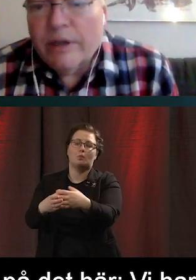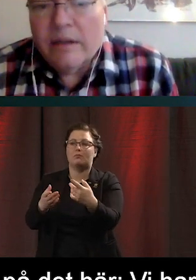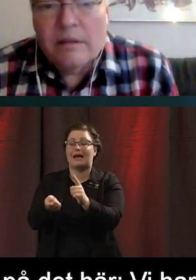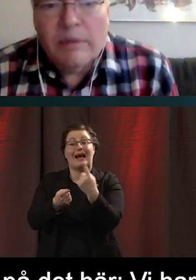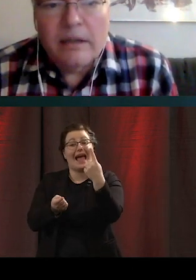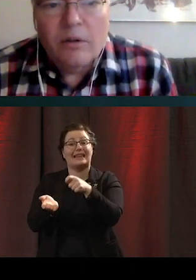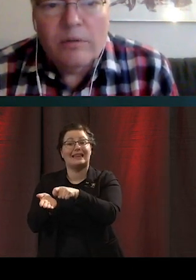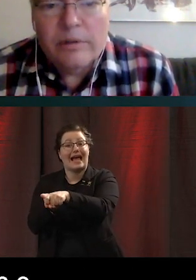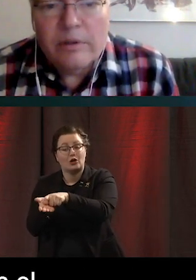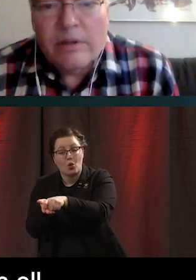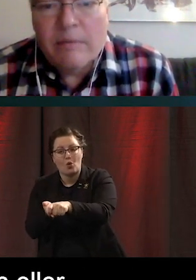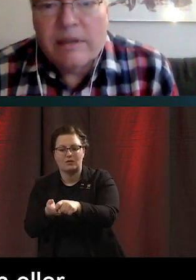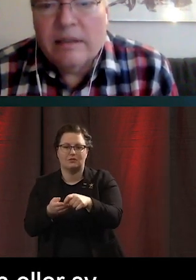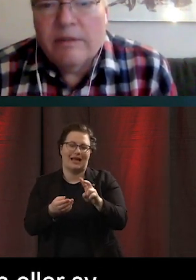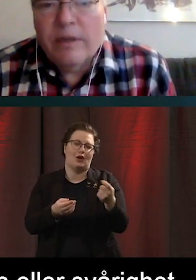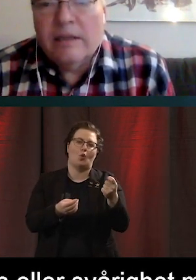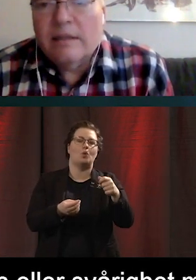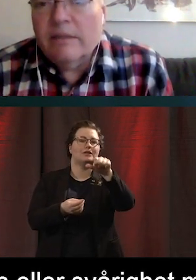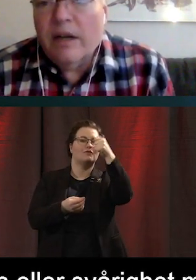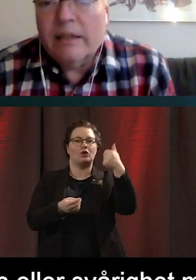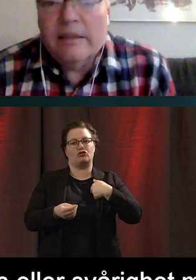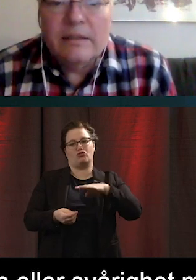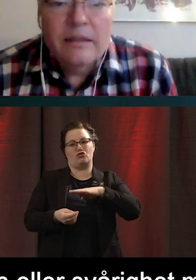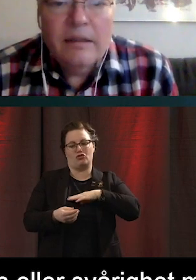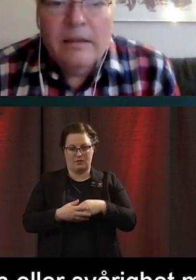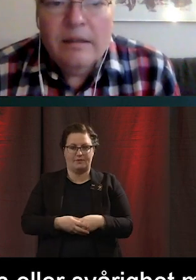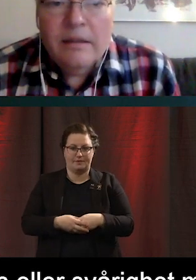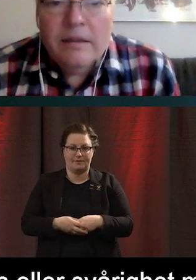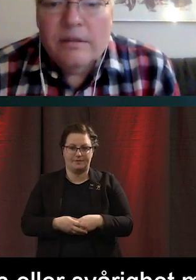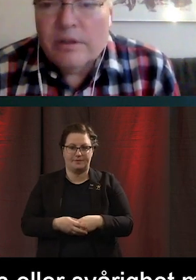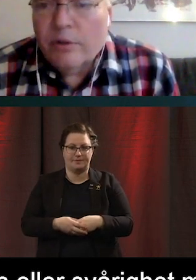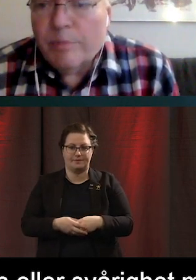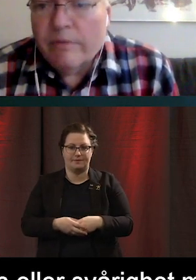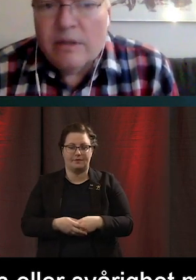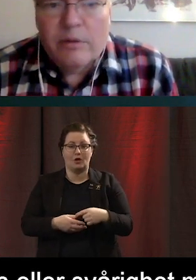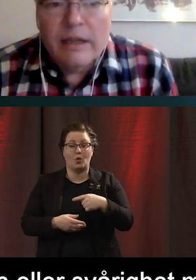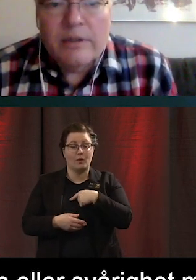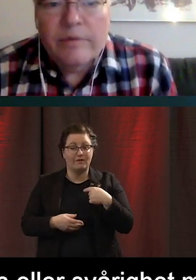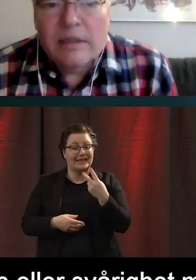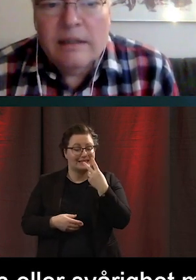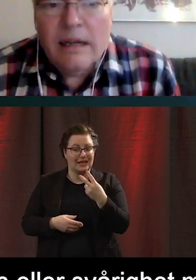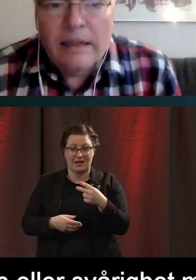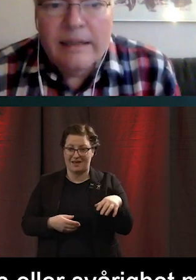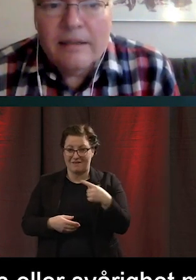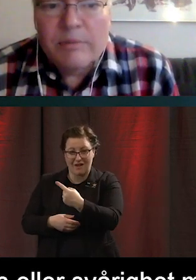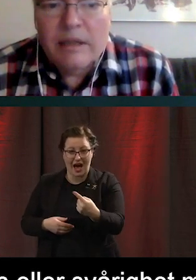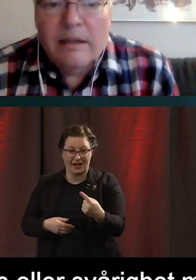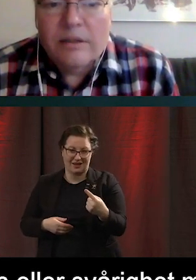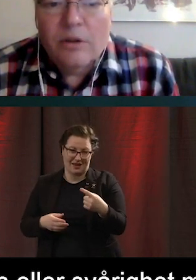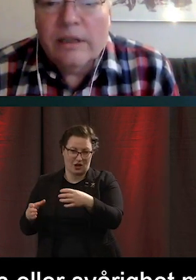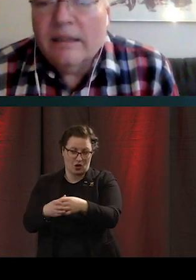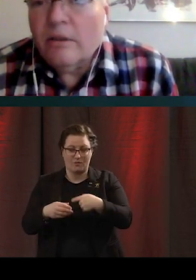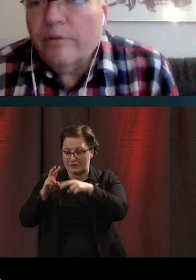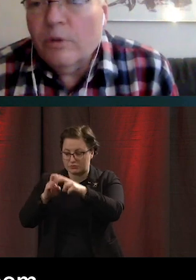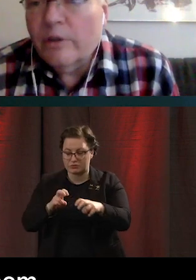en svårighet som man kan ha. Och då kan man se att det finns i varje grupp som vi studerar så finns det en andel som säger